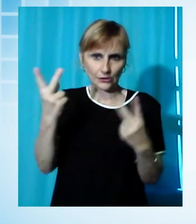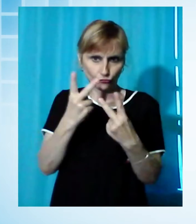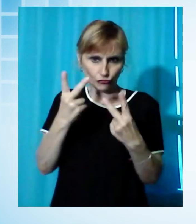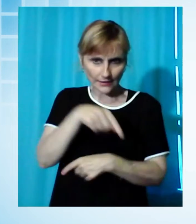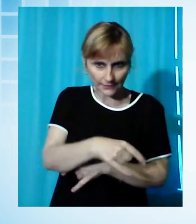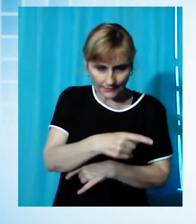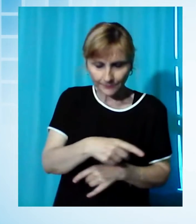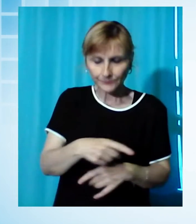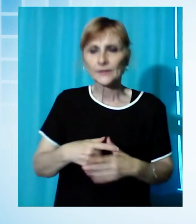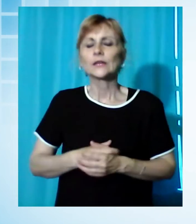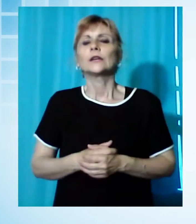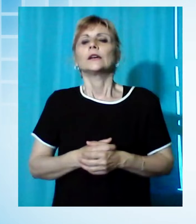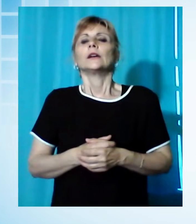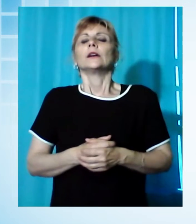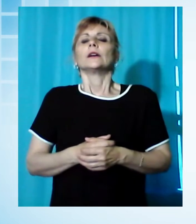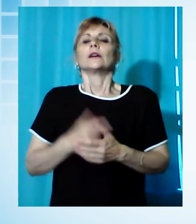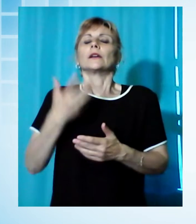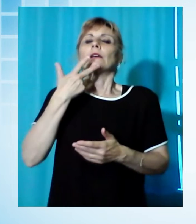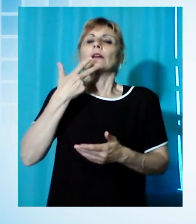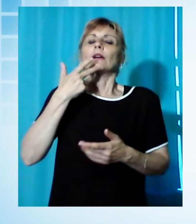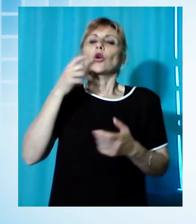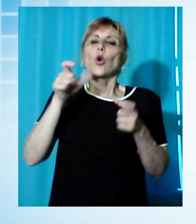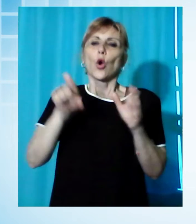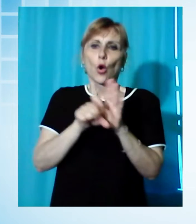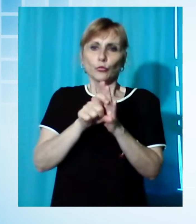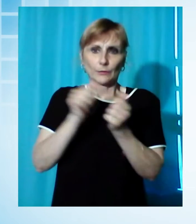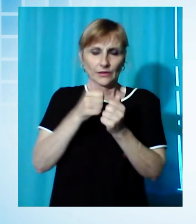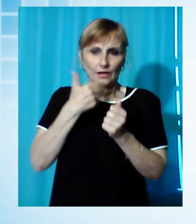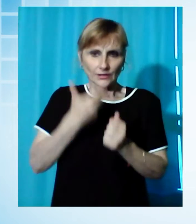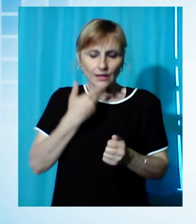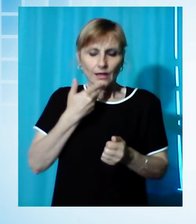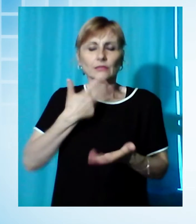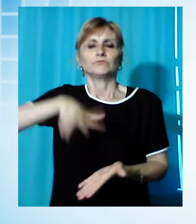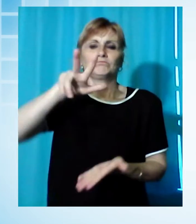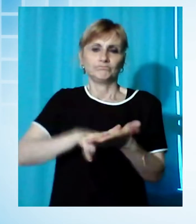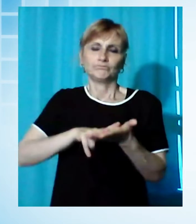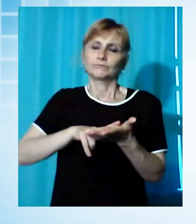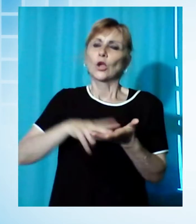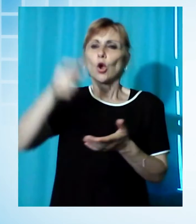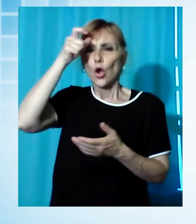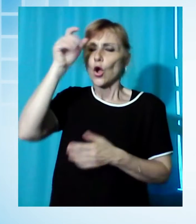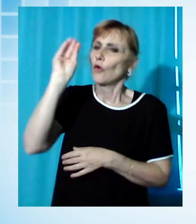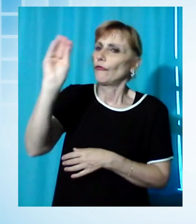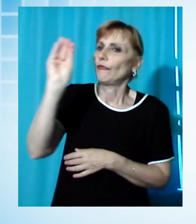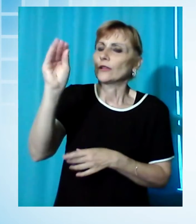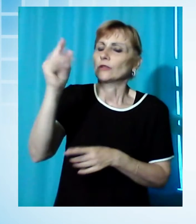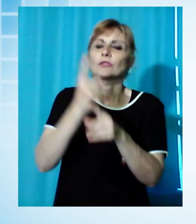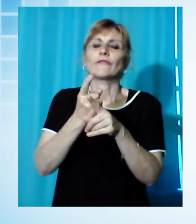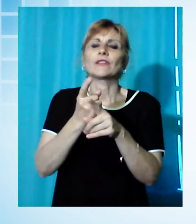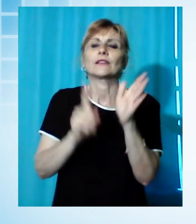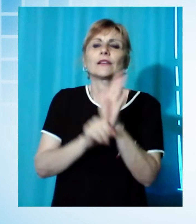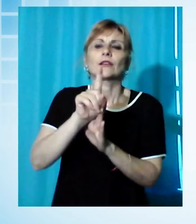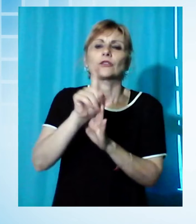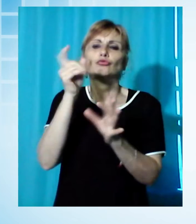delibera di indirizzo per chiedere al Governo e alla Regione un provvedimento che ne sospenda gli effetti giuridici per tutto il